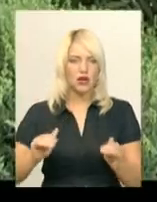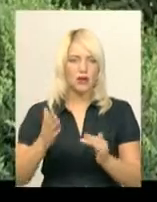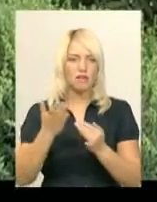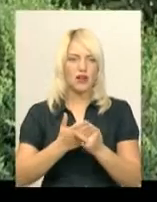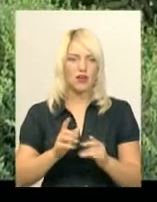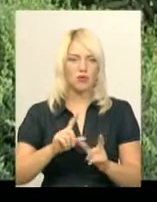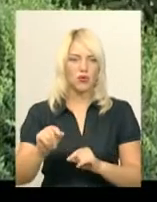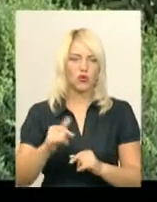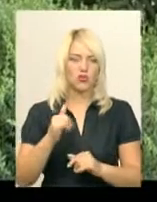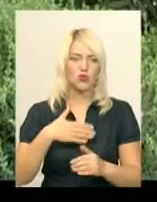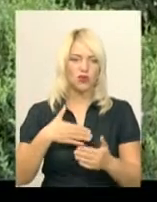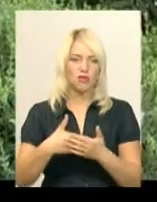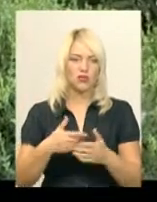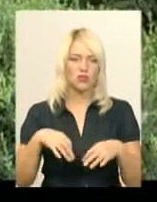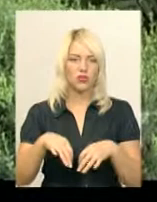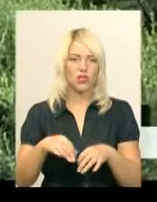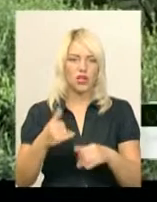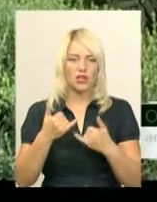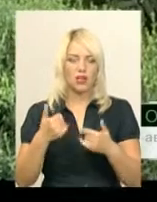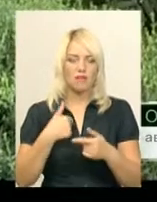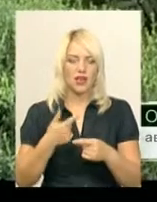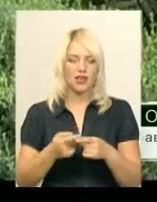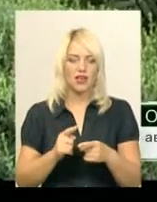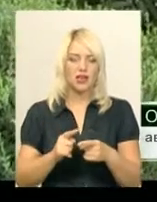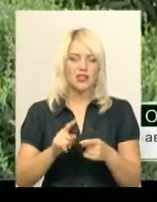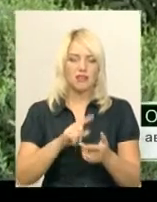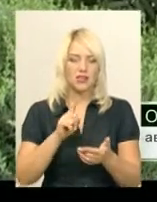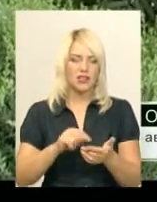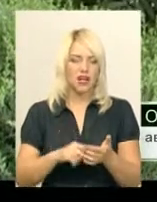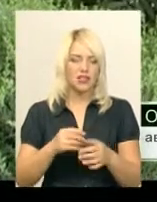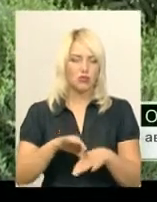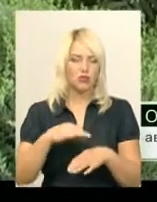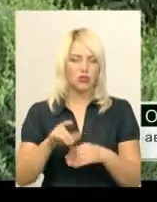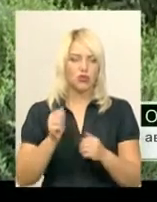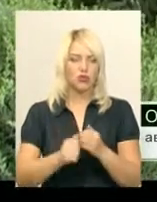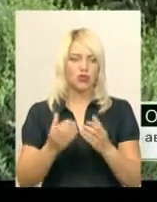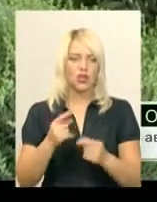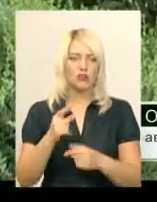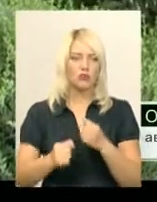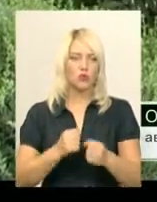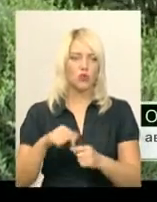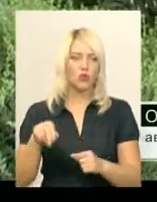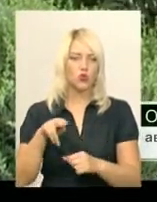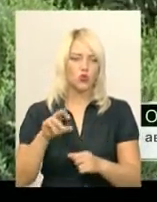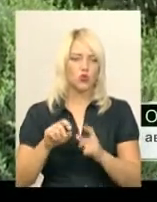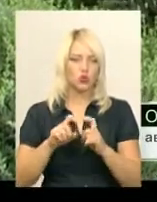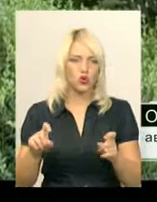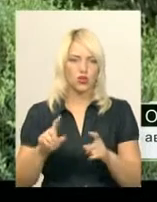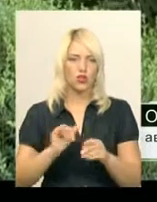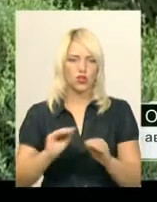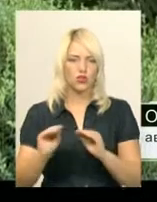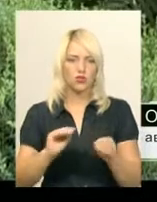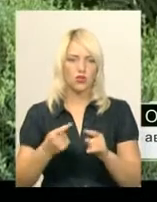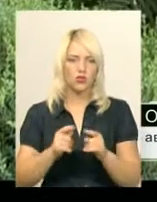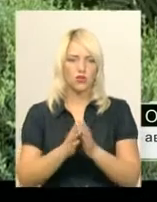Для мене це питання болюче щодня – добирання до школи, до гурточків і таке інше. І розміщуючи цю